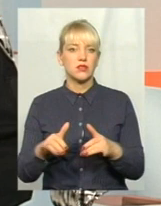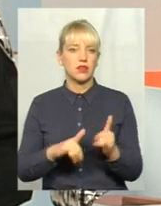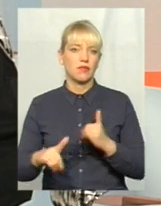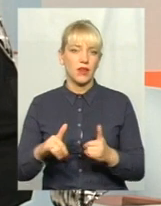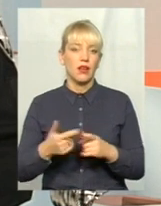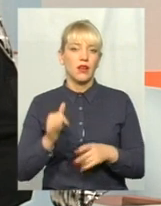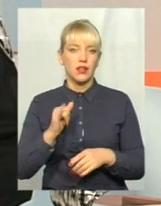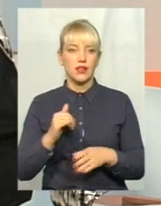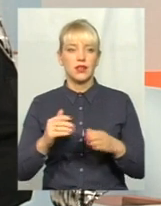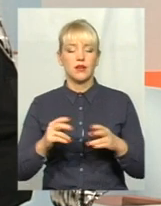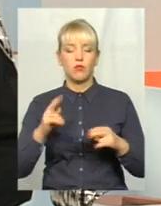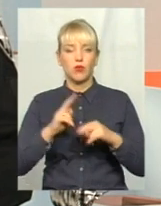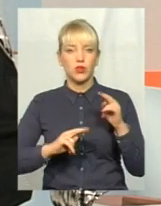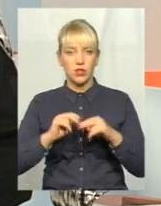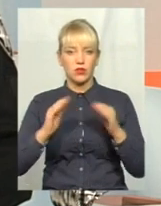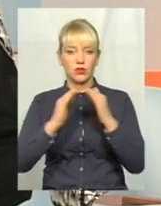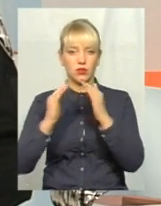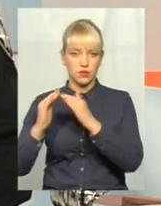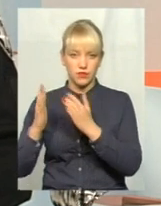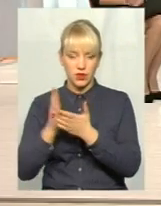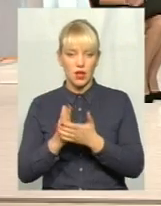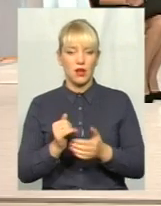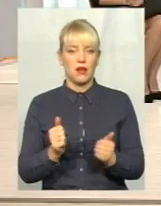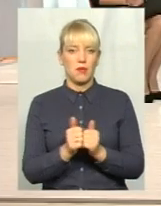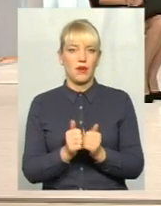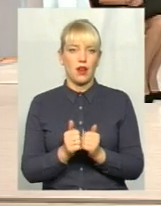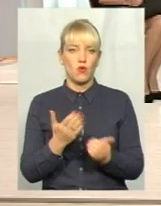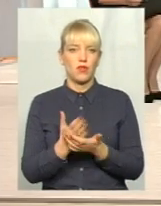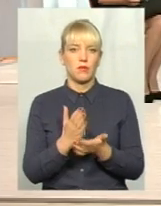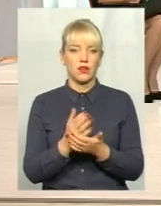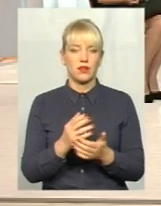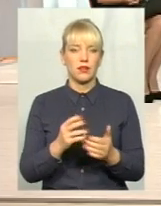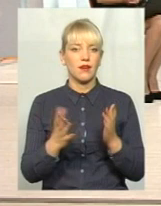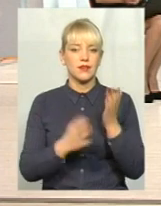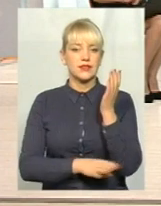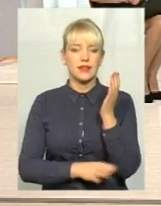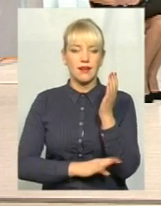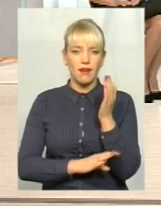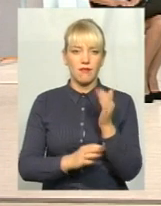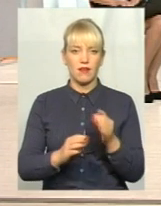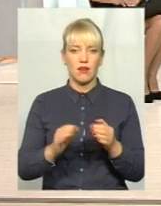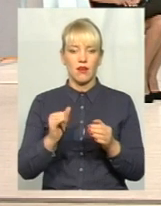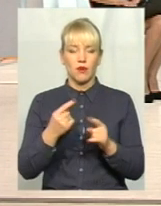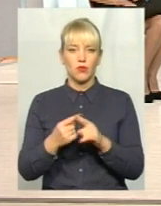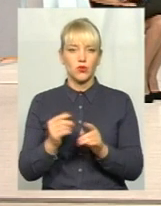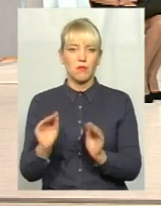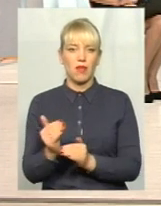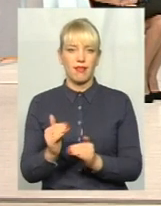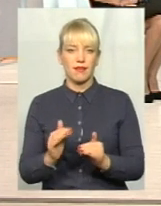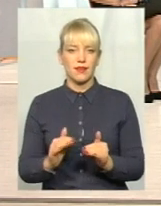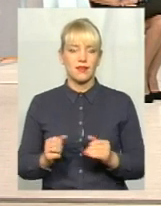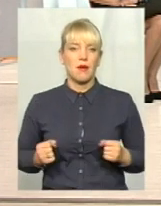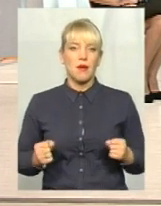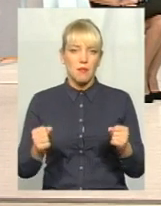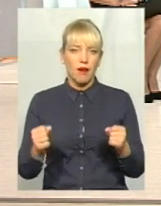збудований будинок, біля нього посаджено кілька дерев, є якийсь мініскверик, є якийсь маленький дитячий майданчик, і в